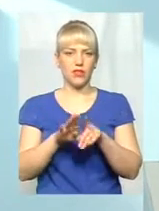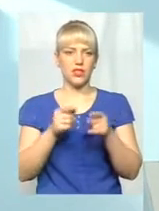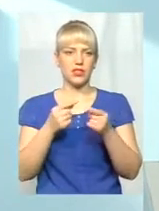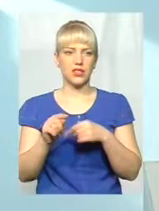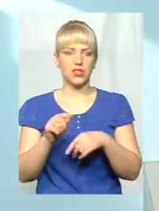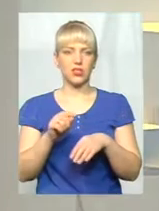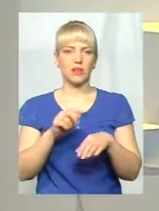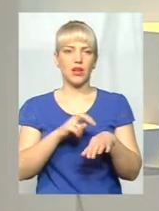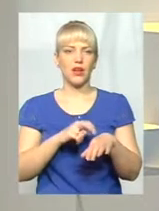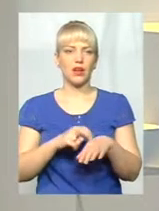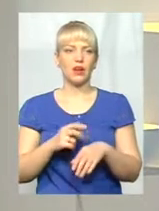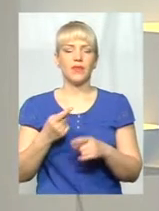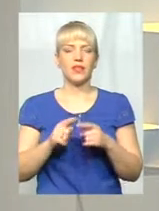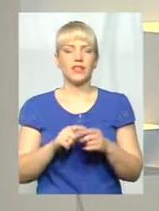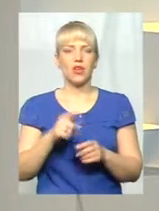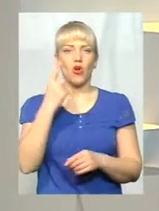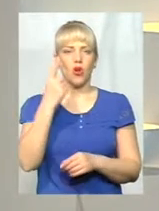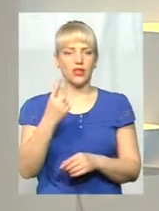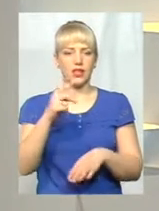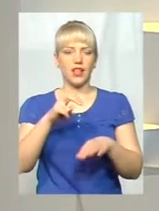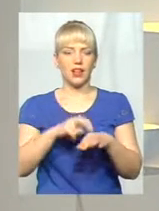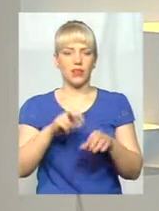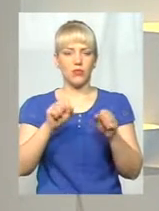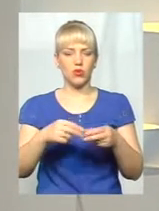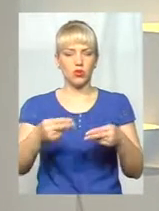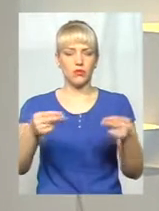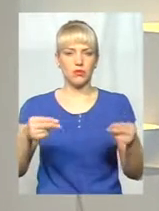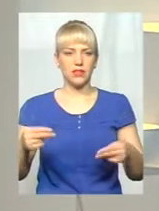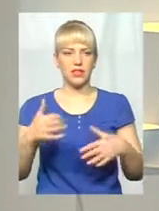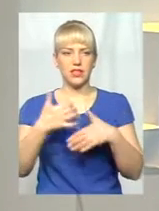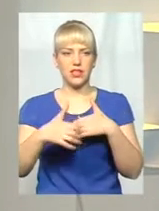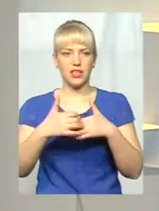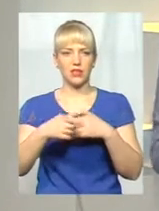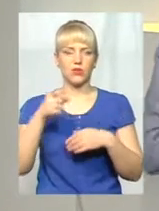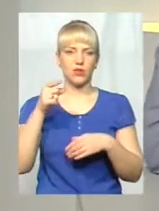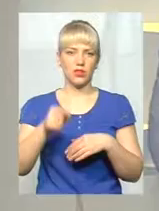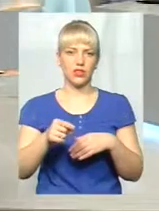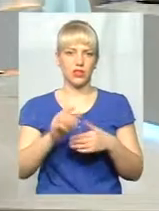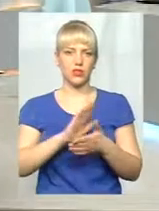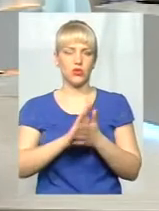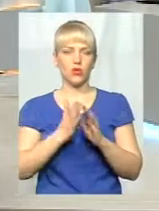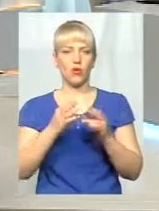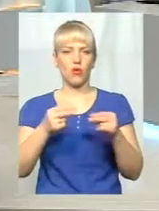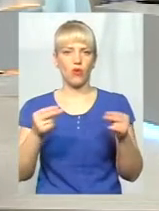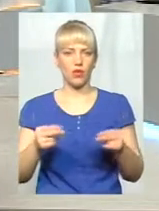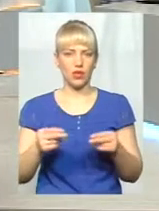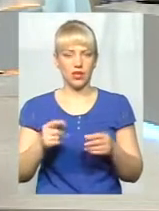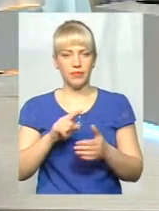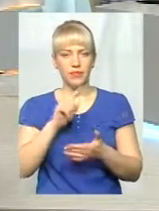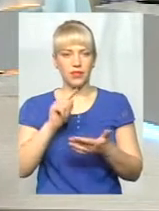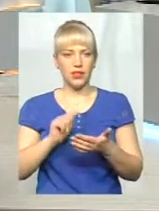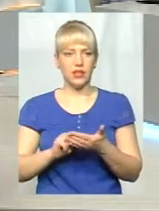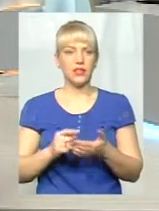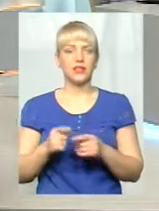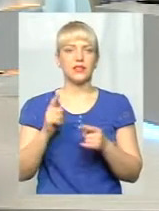рівні. Це ж один лікар може підписати в середньому десь тисячу угод? Чи яка там цифра? Ну, норматив,